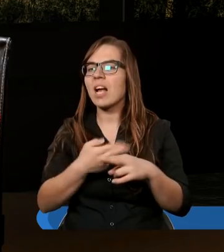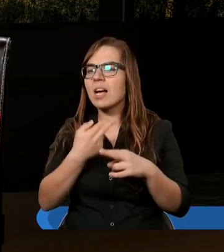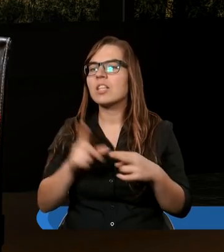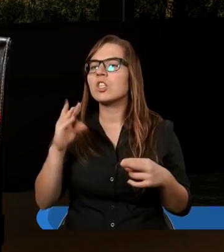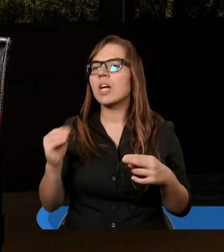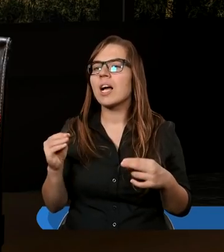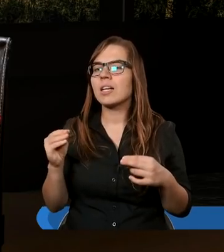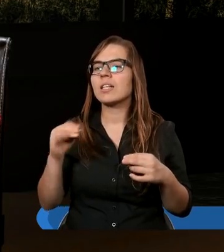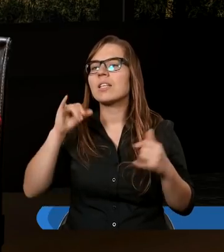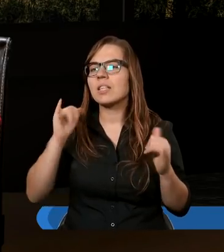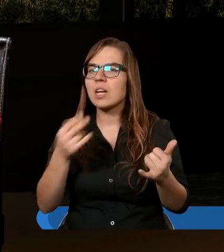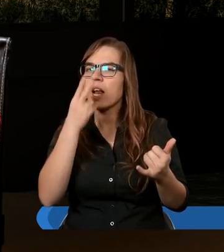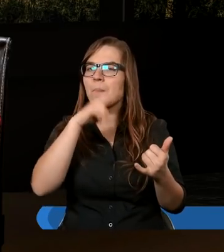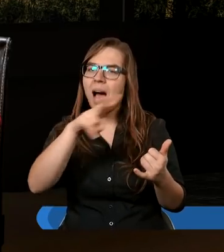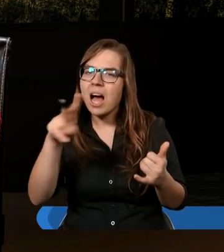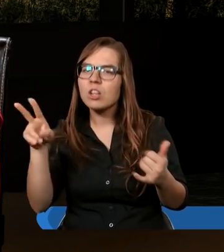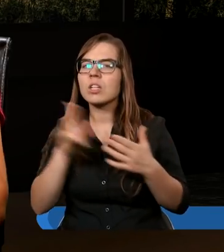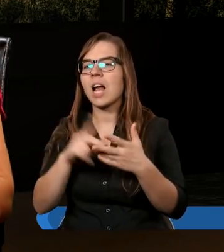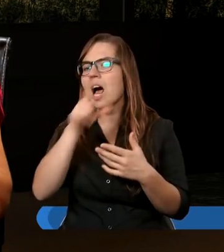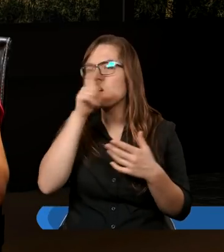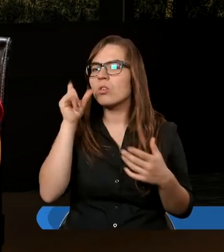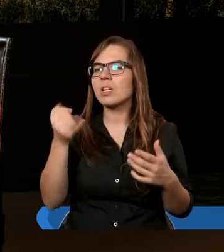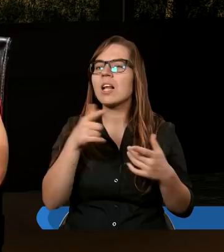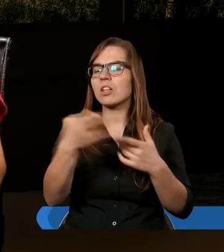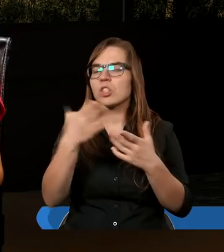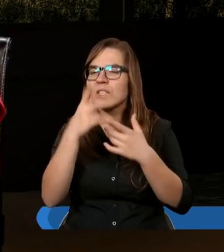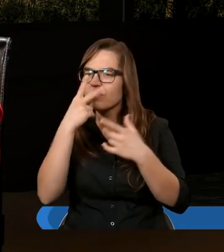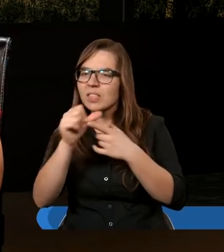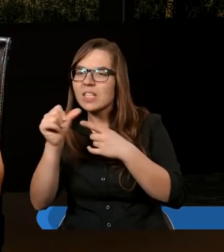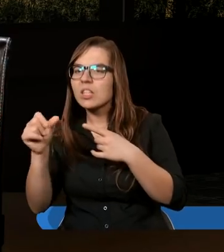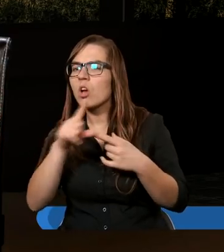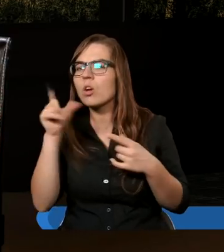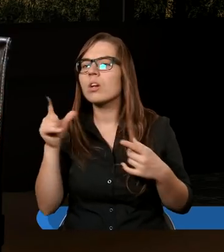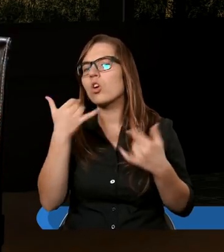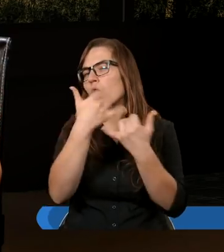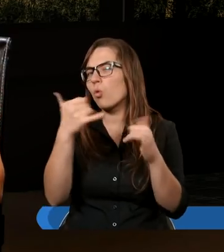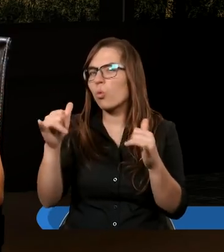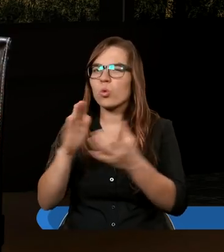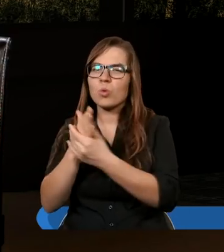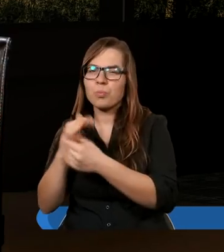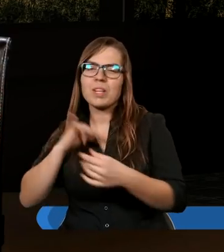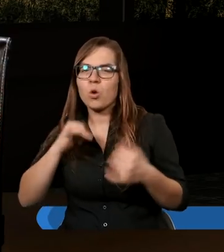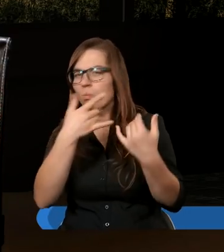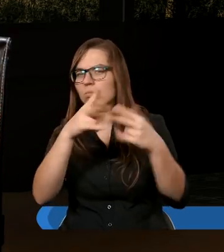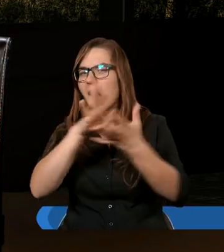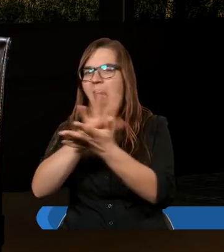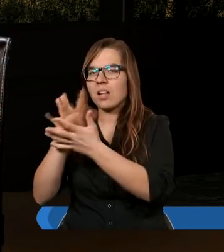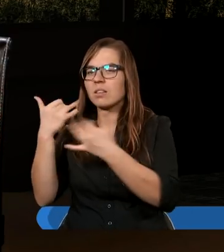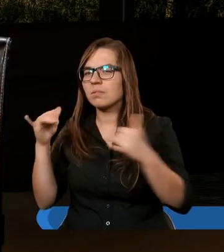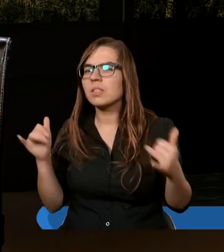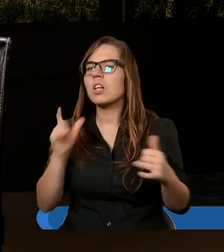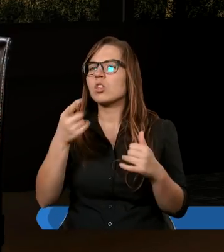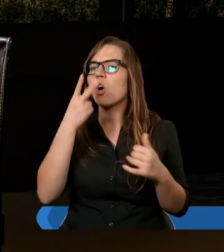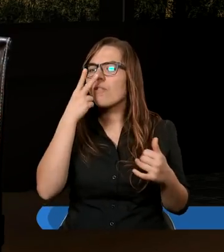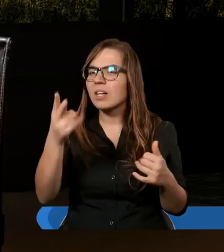jak patrzy na ludzi, to każdy człowiek jest jakiś i się różnią między sobą ludzie. Ale co